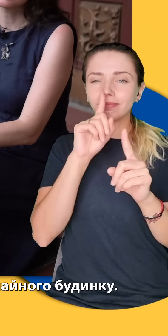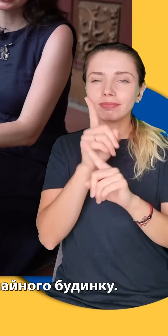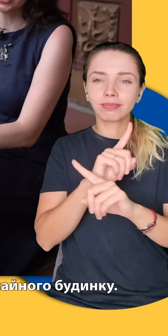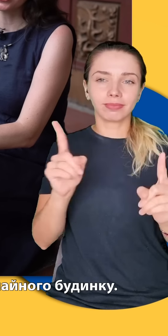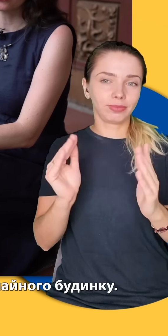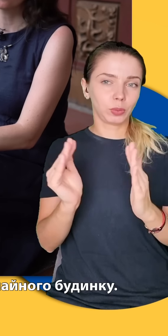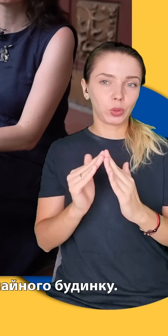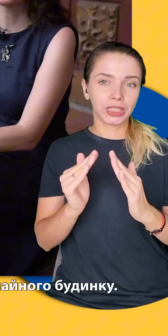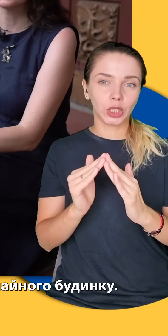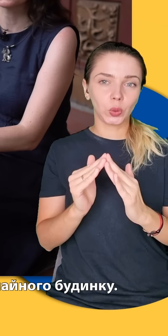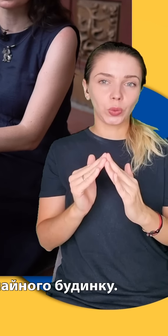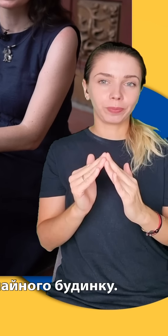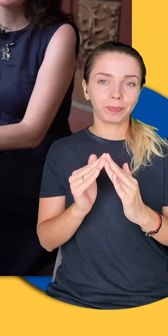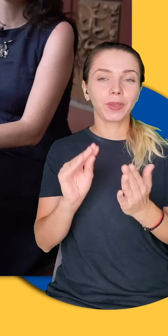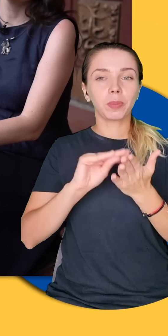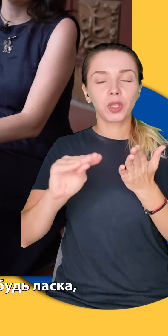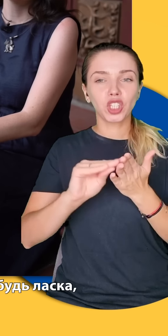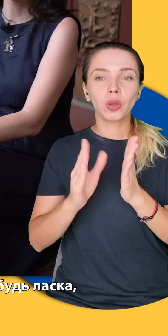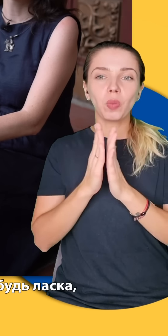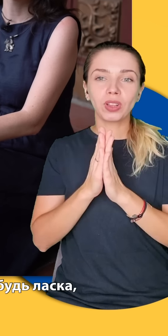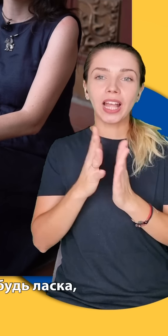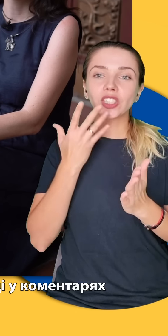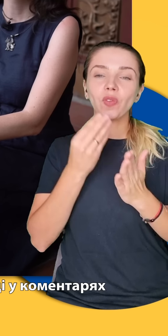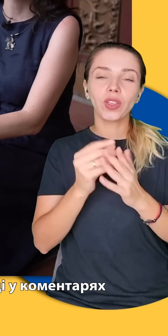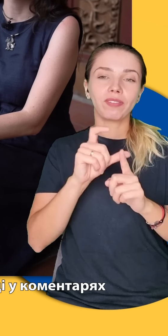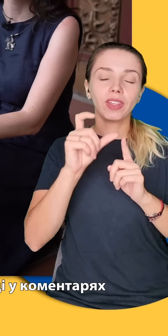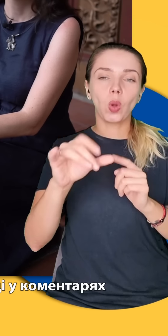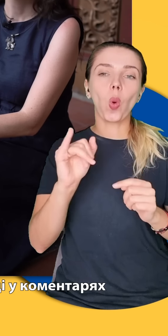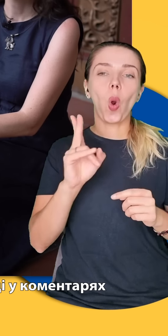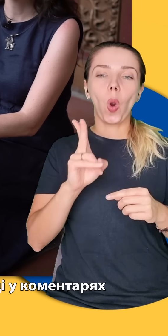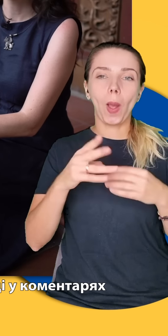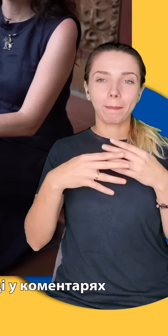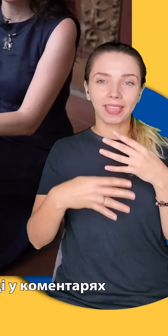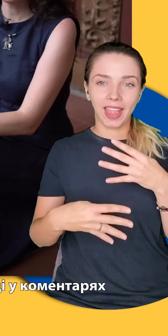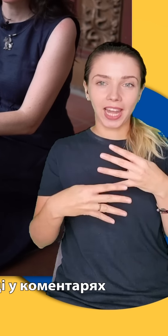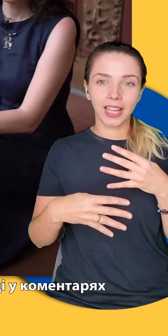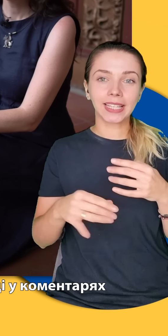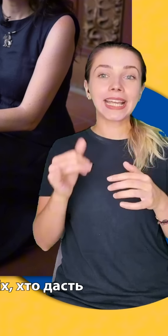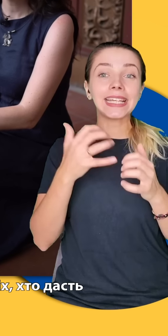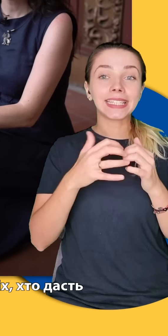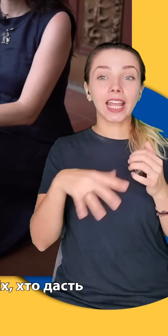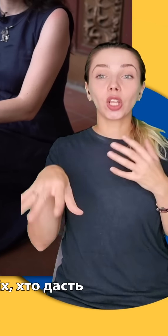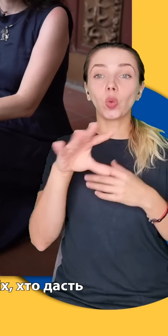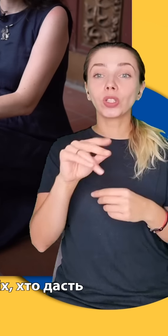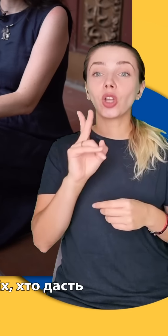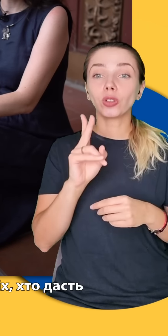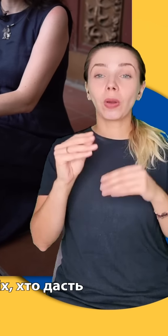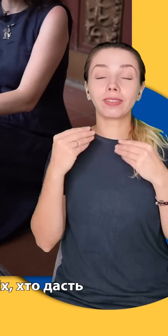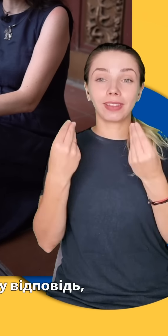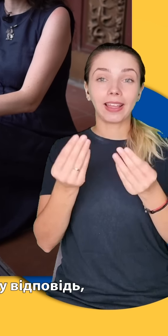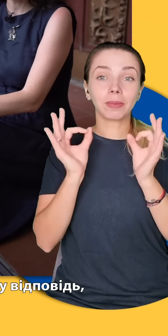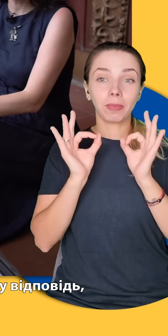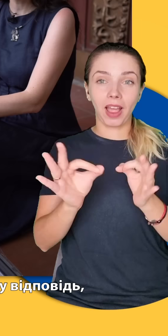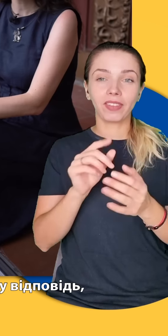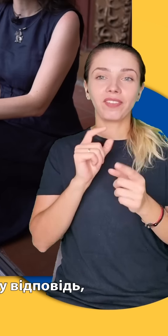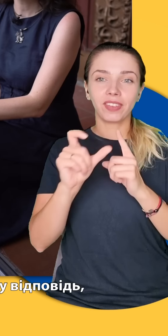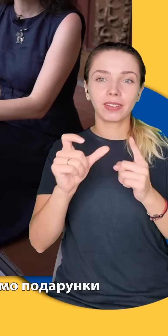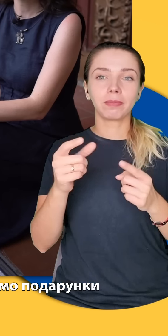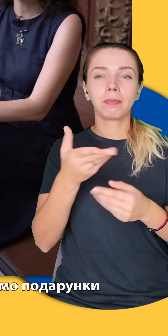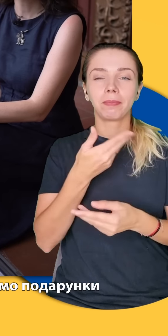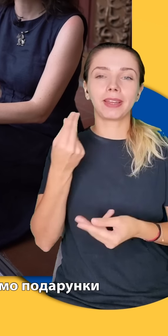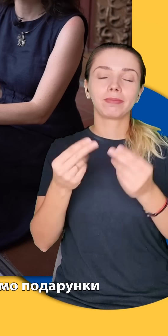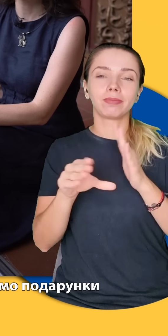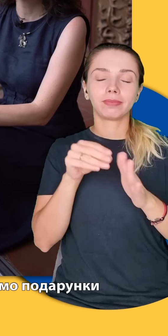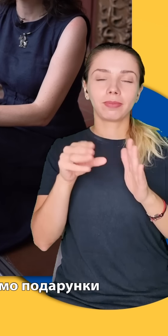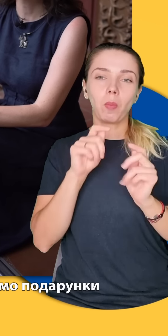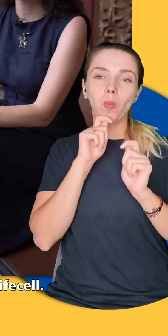цього надзвичайного будинку. Пишіть, будь ласка, свої відповіді у коментарях. І серед усіх, хто дасть правильну відповідь, ми